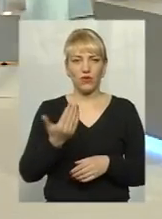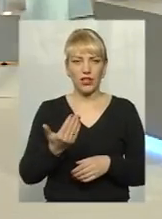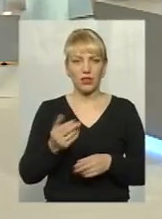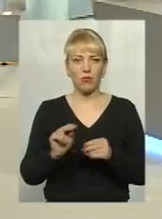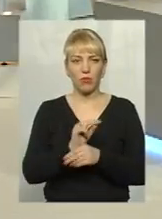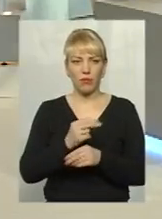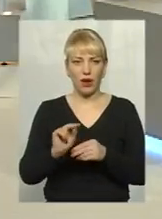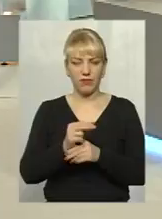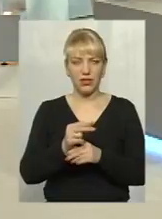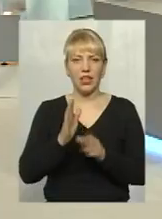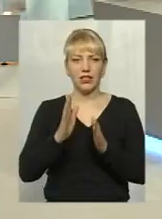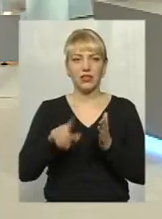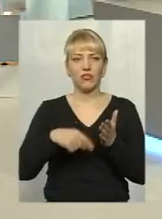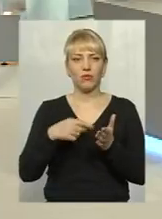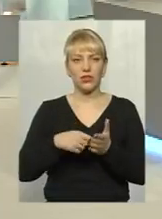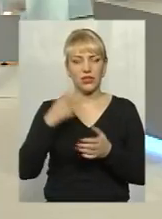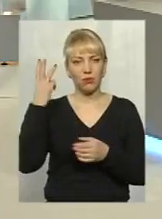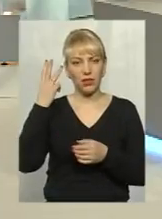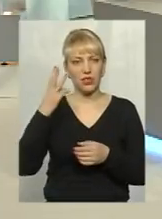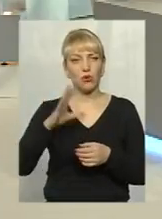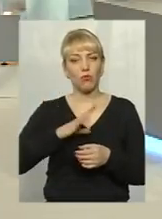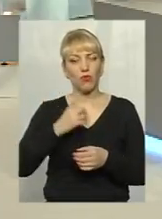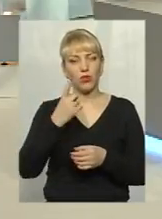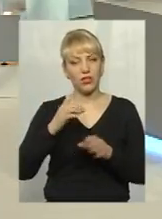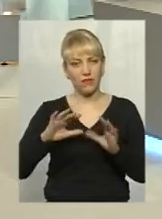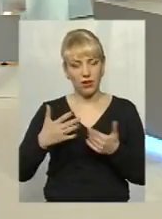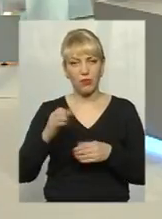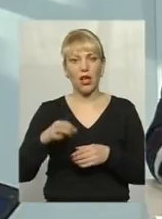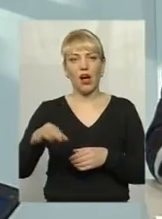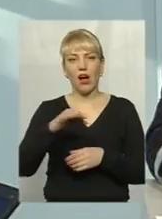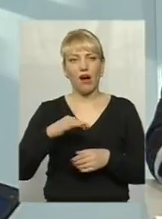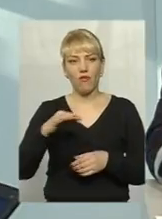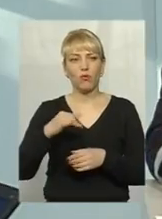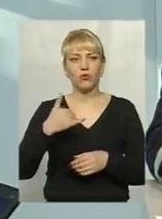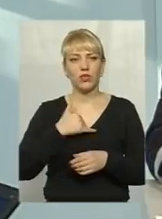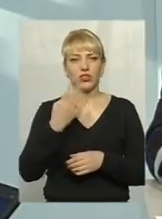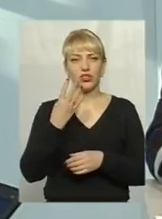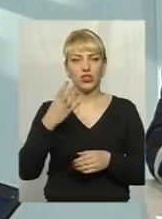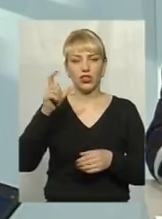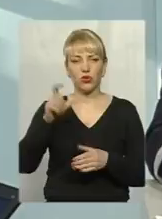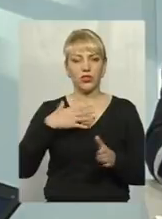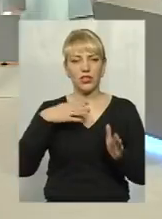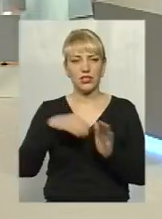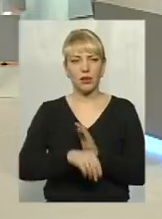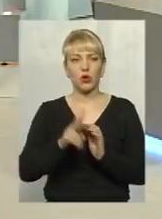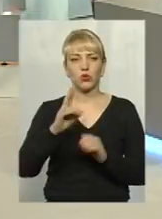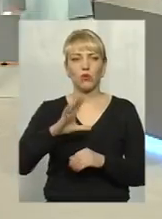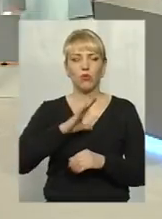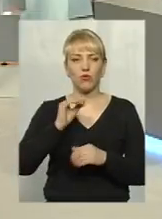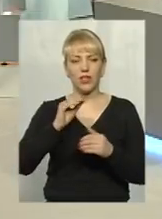зими тільки в місті Хмельницькому був один випадок. А в області в нас чотири людини загинули, які перебували на кризі.